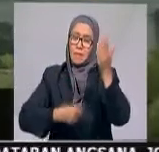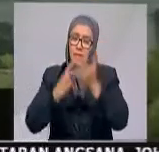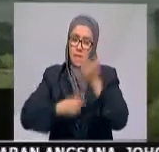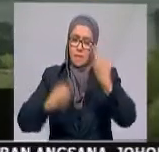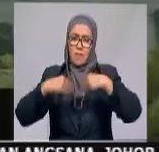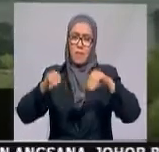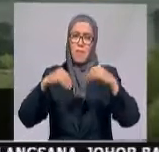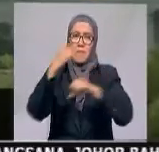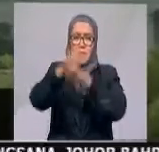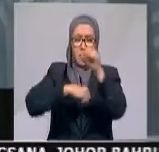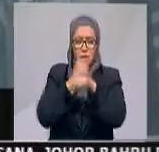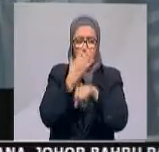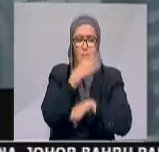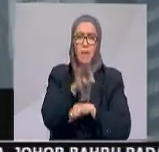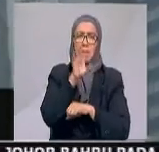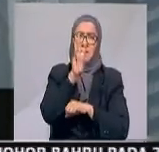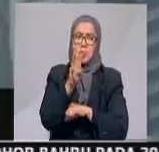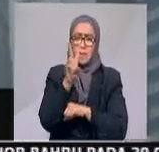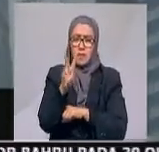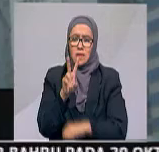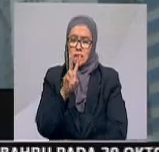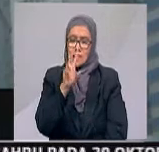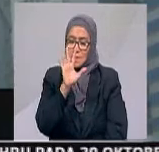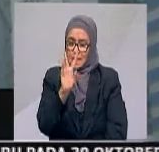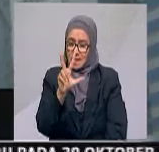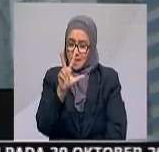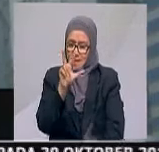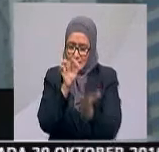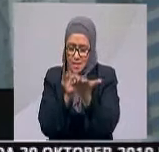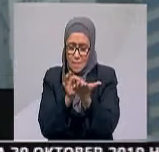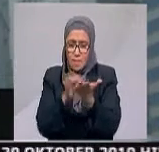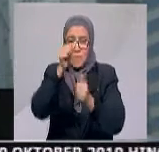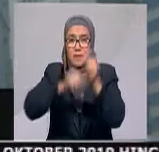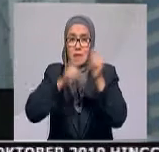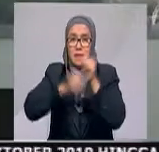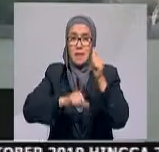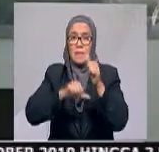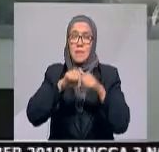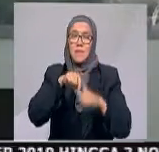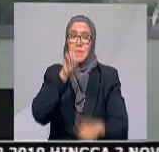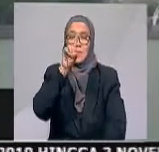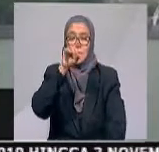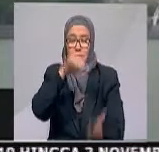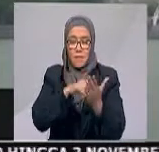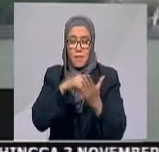1962 ialah 3 sin bagi setiap seribu galon sehingga kini.